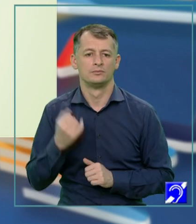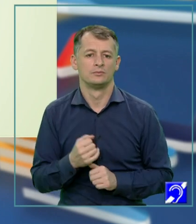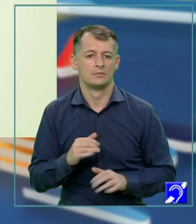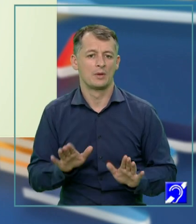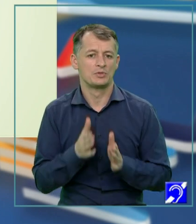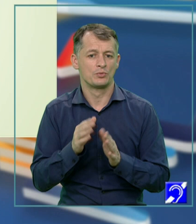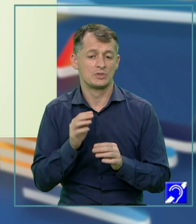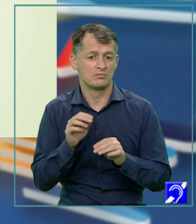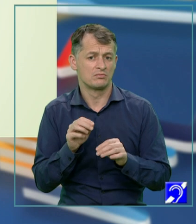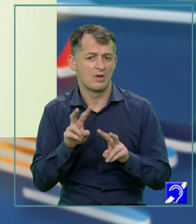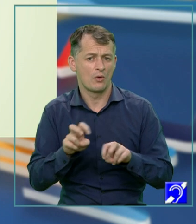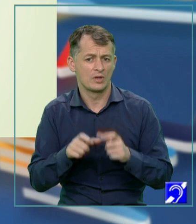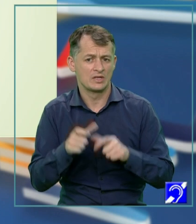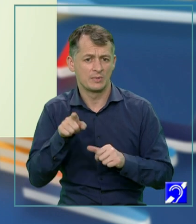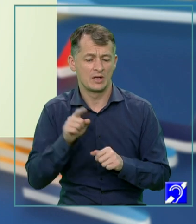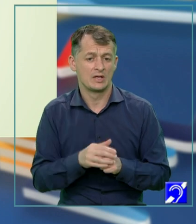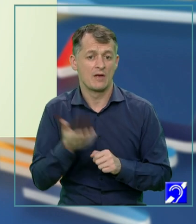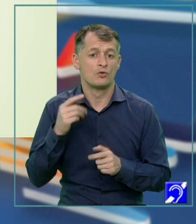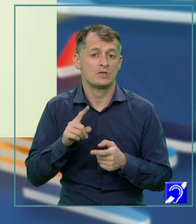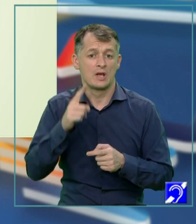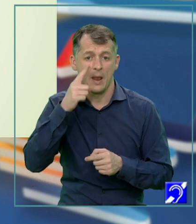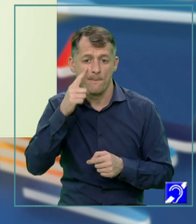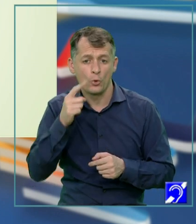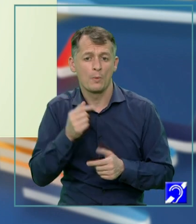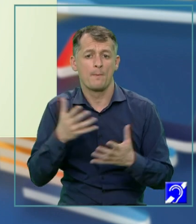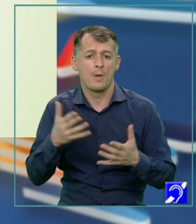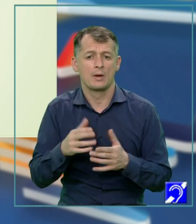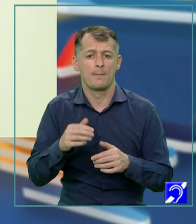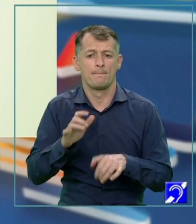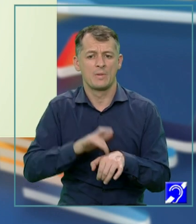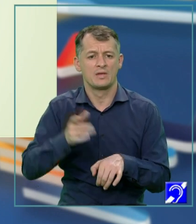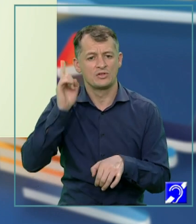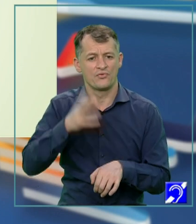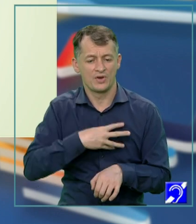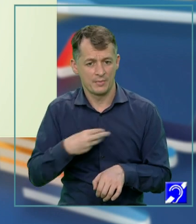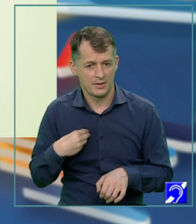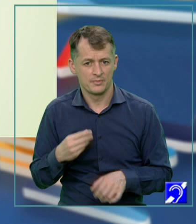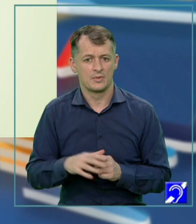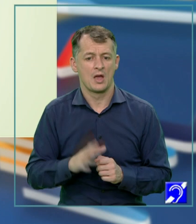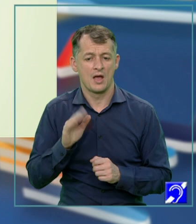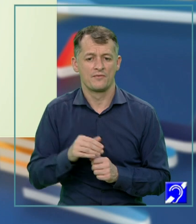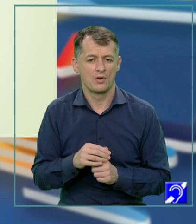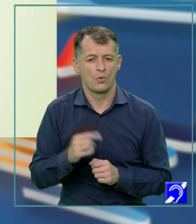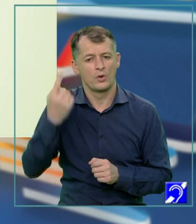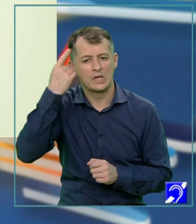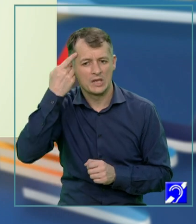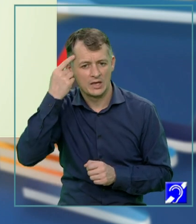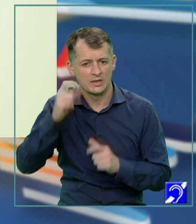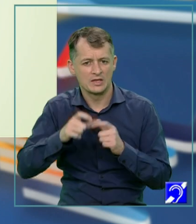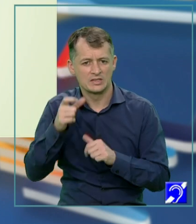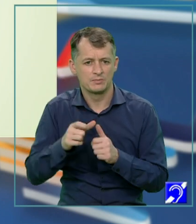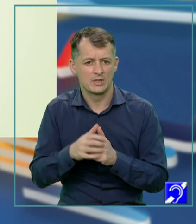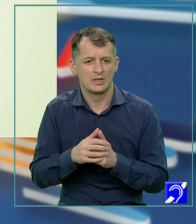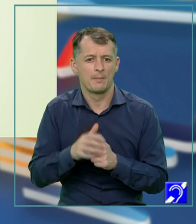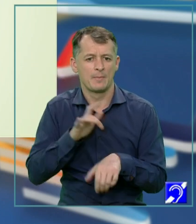a acestui doctor. El era, se pare, nepotul unui mare medic al vremii, un om care, în epoca aceea, avea o concepție înaintată asupra medicinii, în